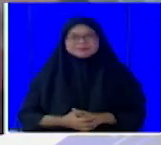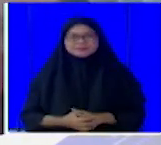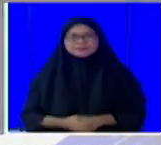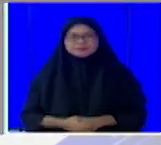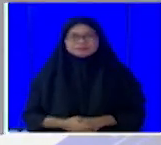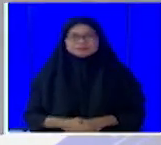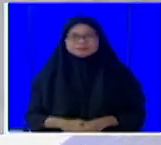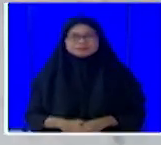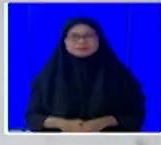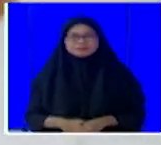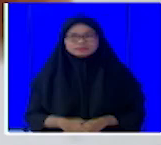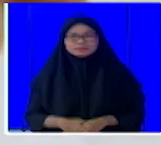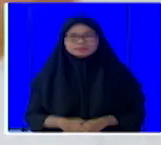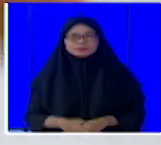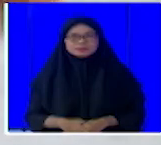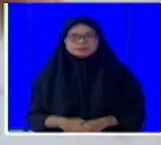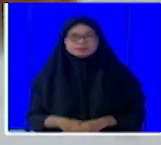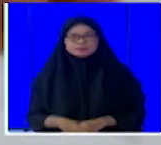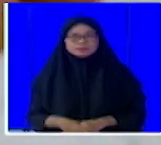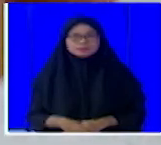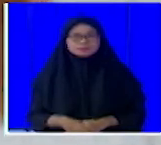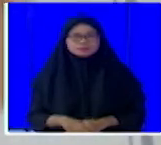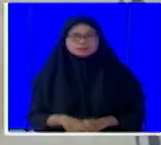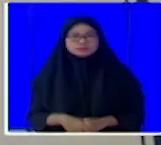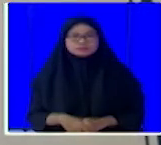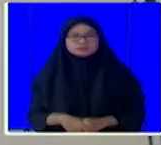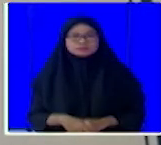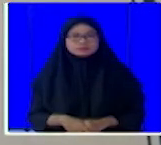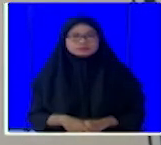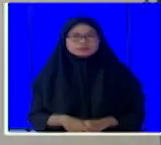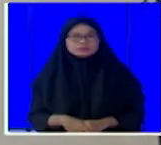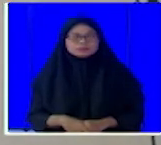Dari Tasik Malaya, Jawa Barat, Asad Juharyono, Aidius, Pelaborkan.